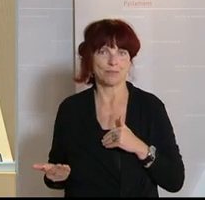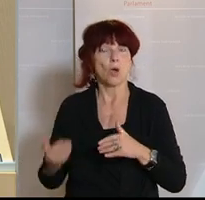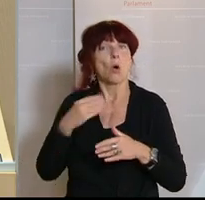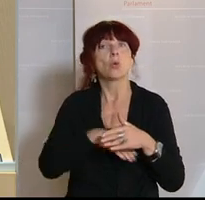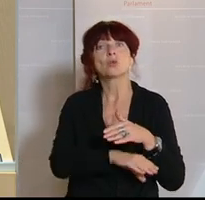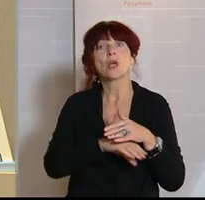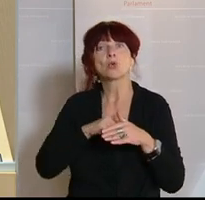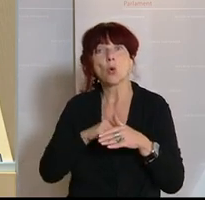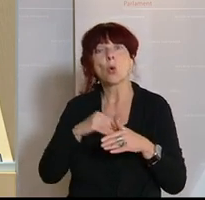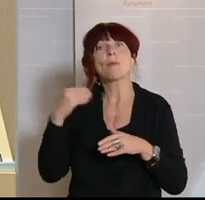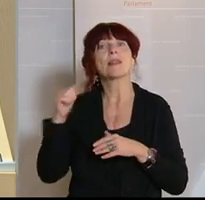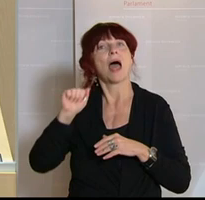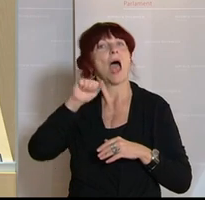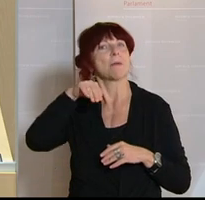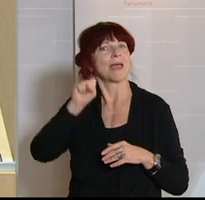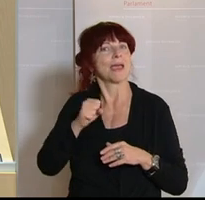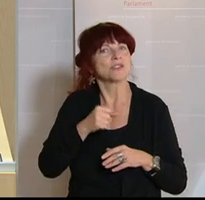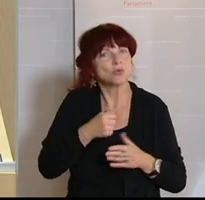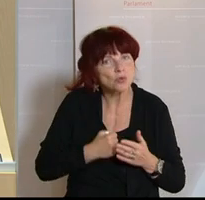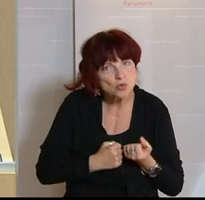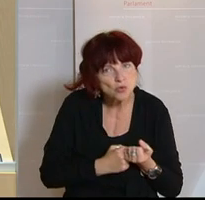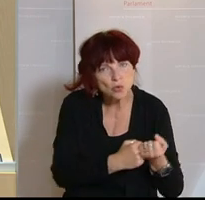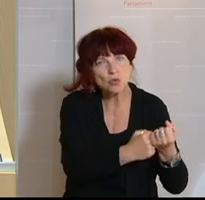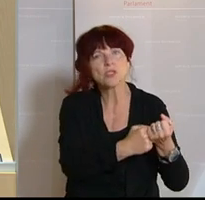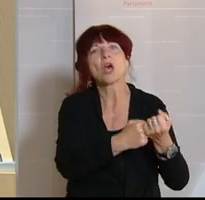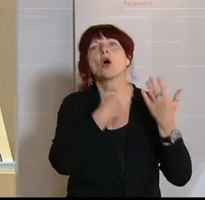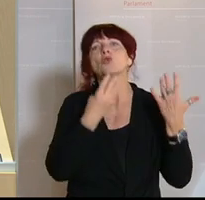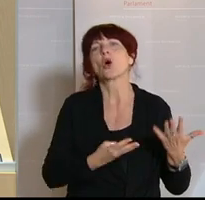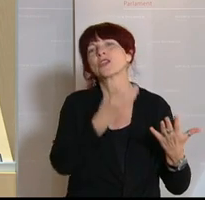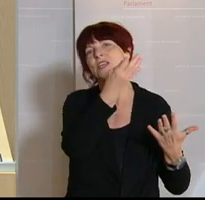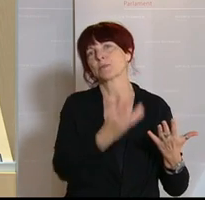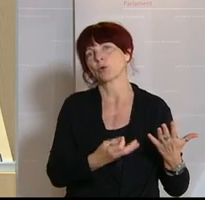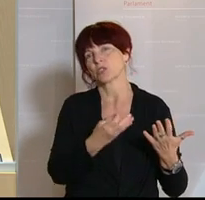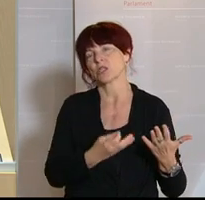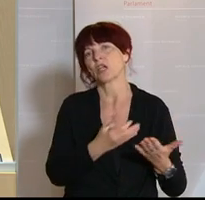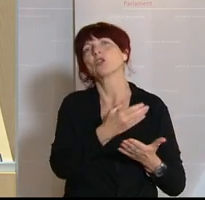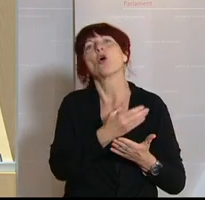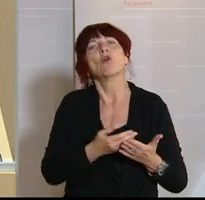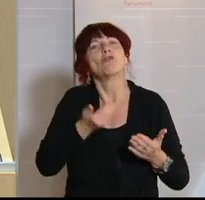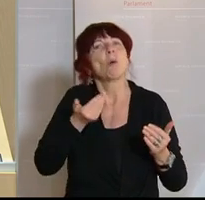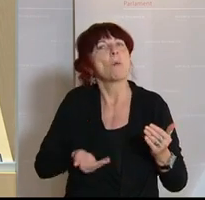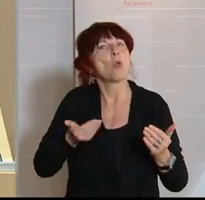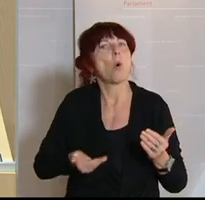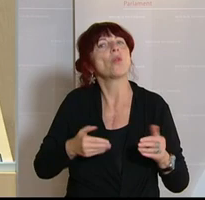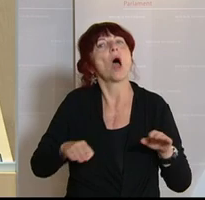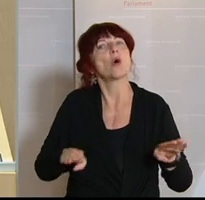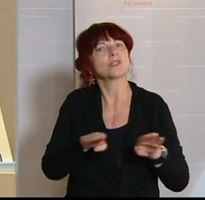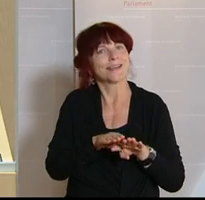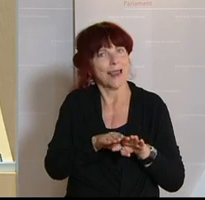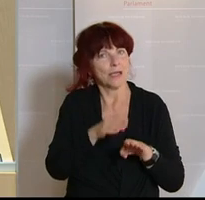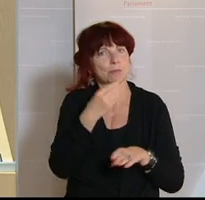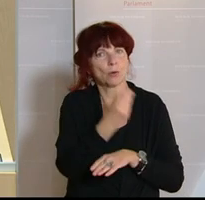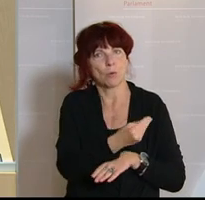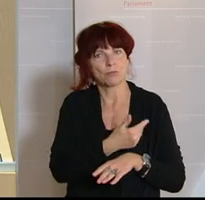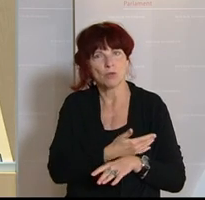Prozent des Lohnausgleichs bei gleitender Altersteilzeit rückgeschaltet. Das Allerbeste dabei für den Arbeitnehmer ist aber auch, dass die